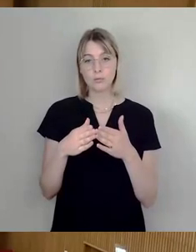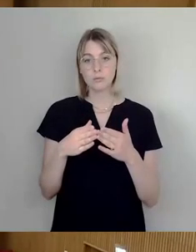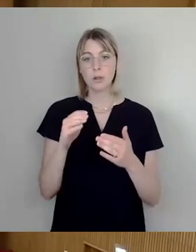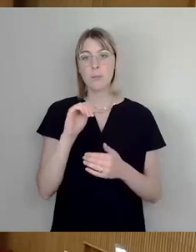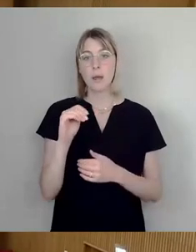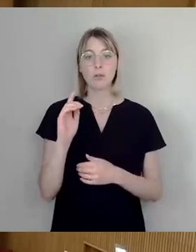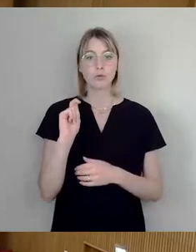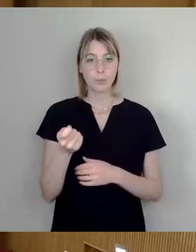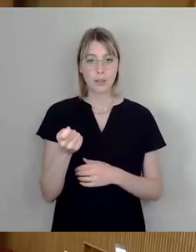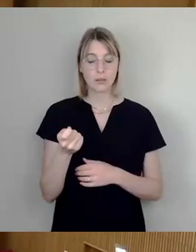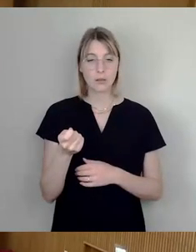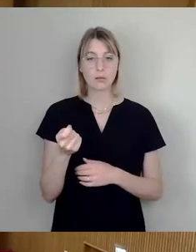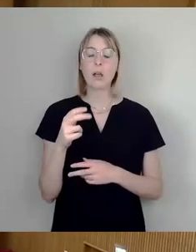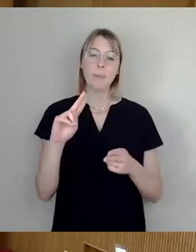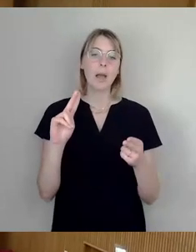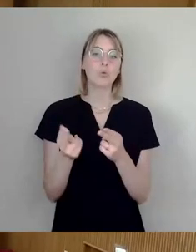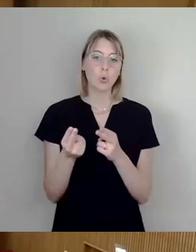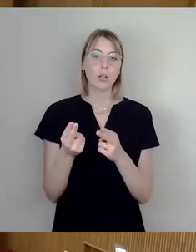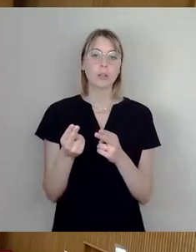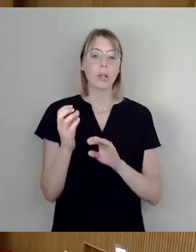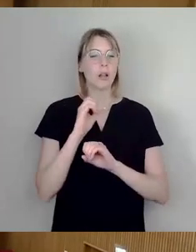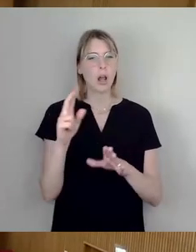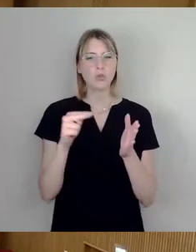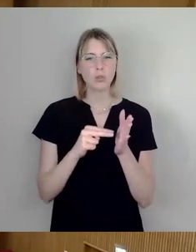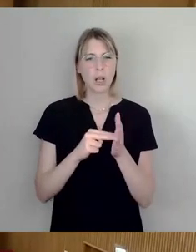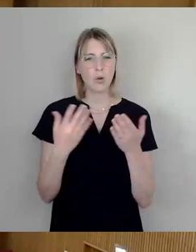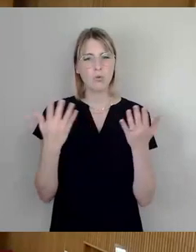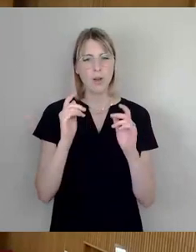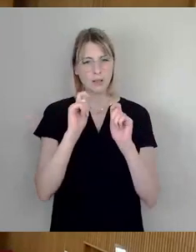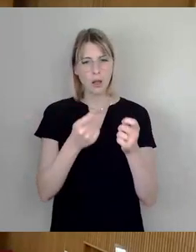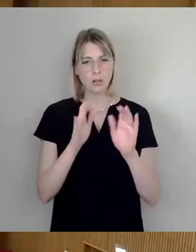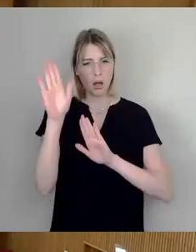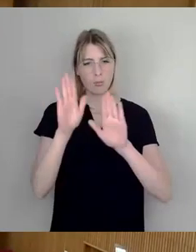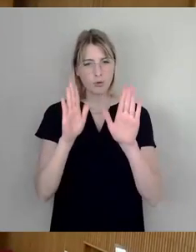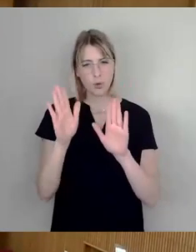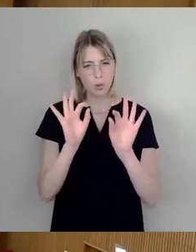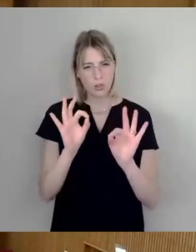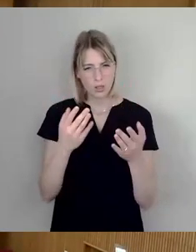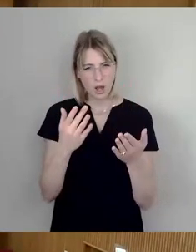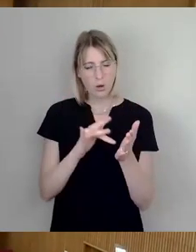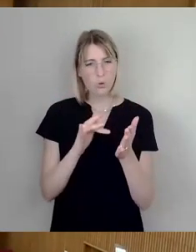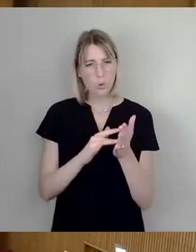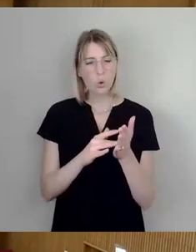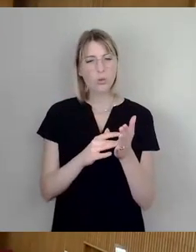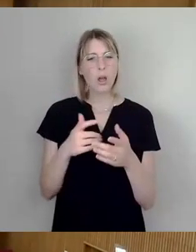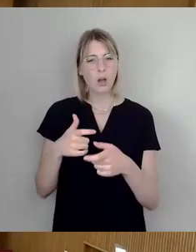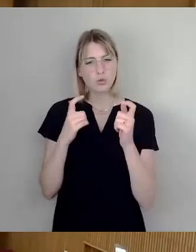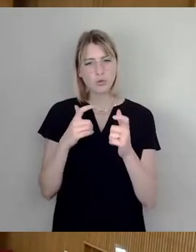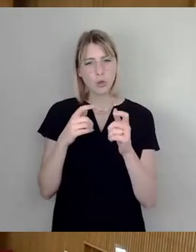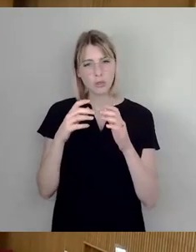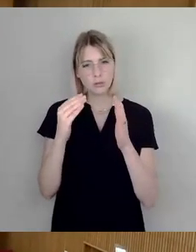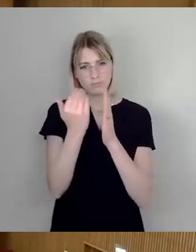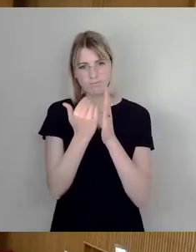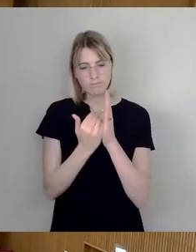Ich würde nur ganz kurz um Klarstellung bitten, über welchen Antrag wir abstimmen, weil wir haben eigentlich eine federführende Ausschussfassung, die ist von SB